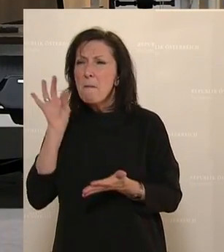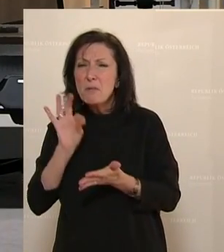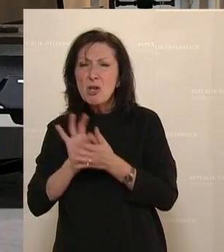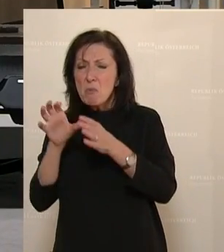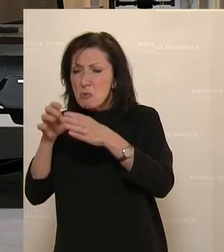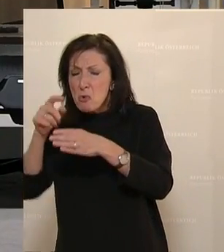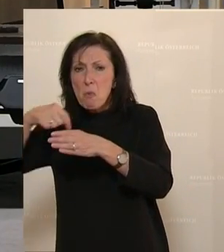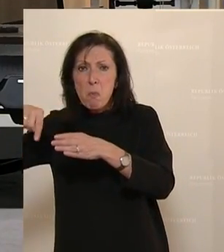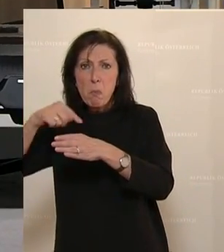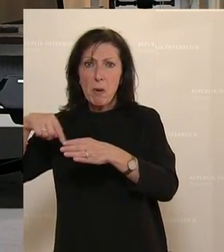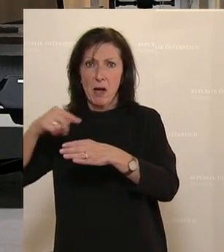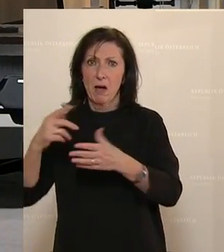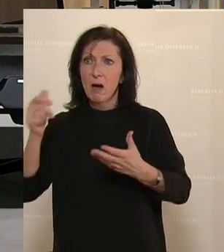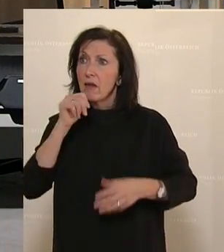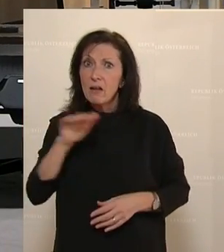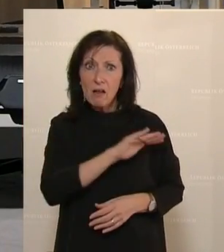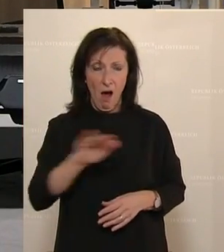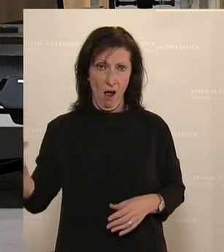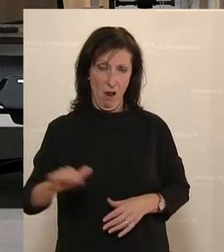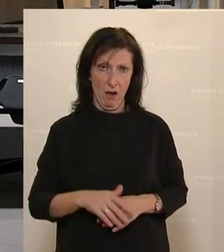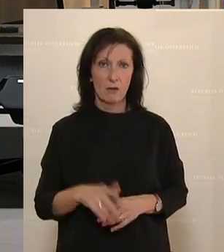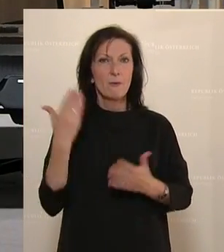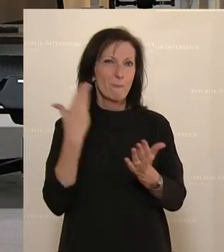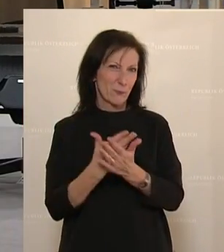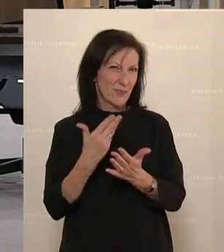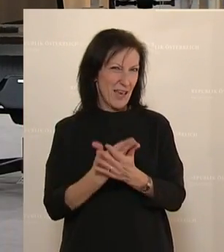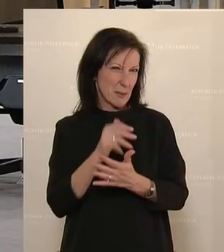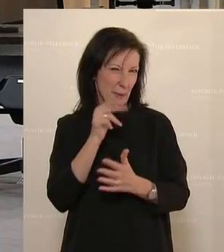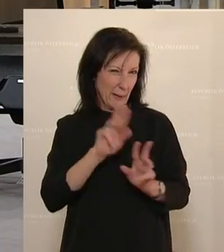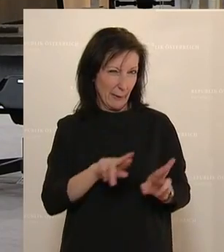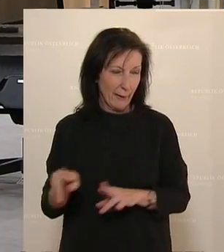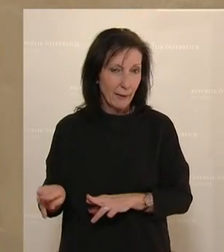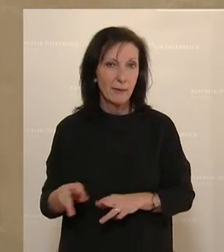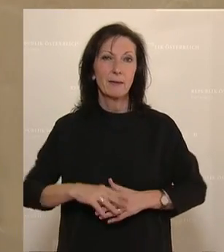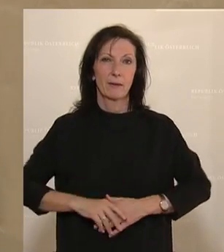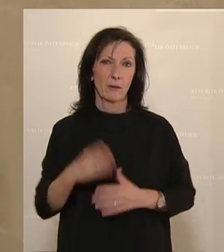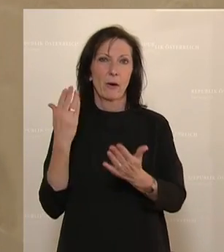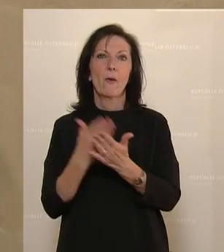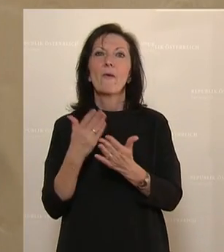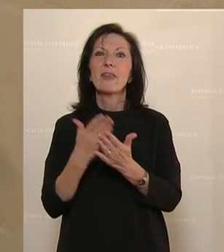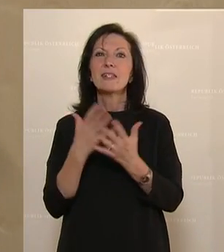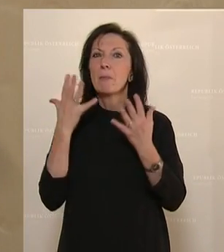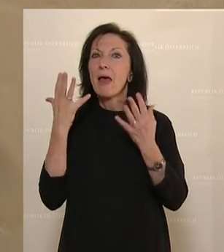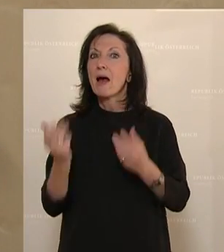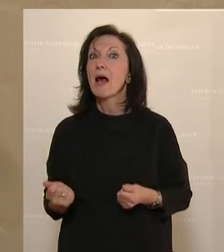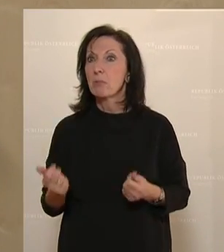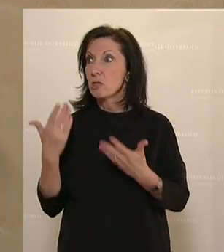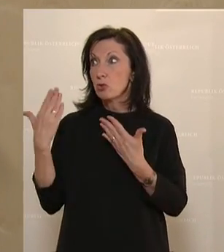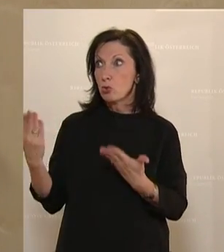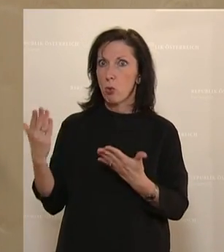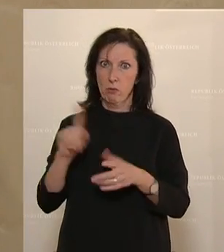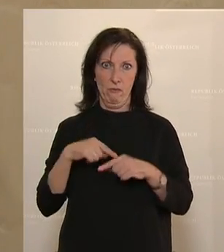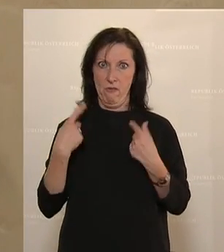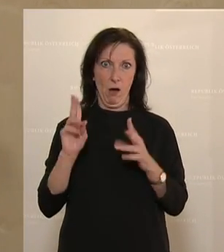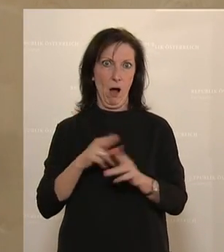und das gilt eben nicht für alle gleich und ist deswegen ungerecht und wir können daher dieses Ergebnis in dieser Form leider